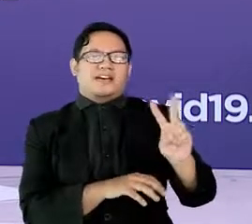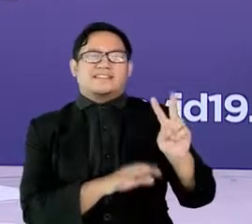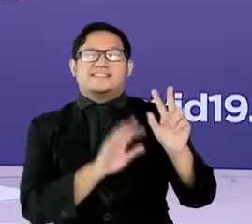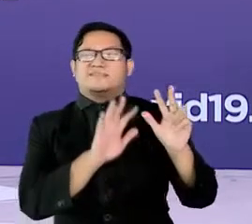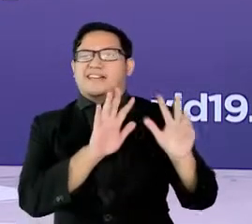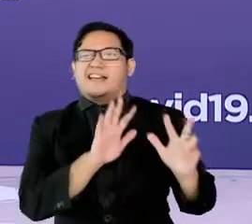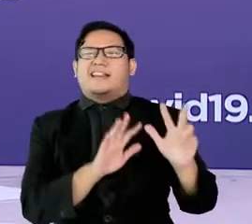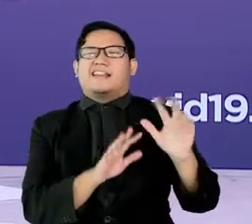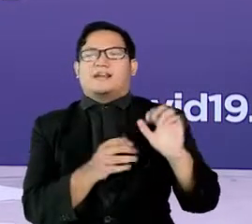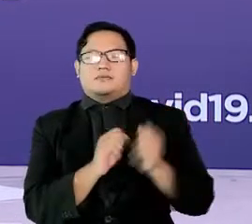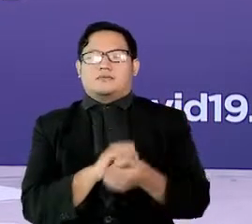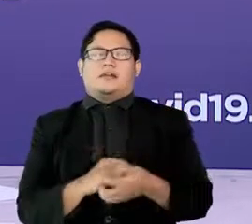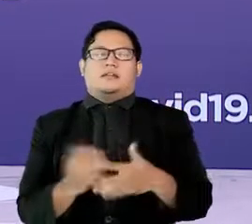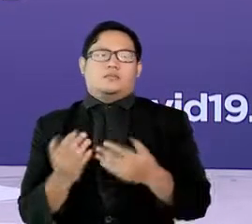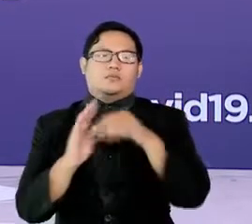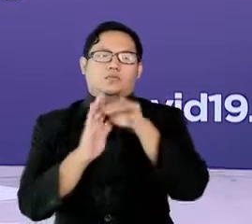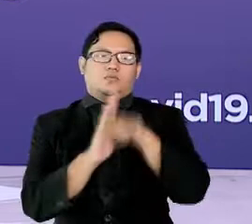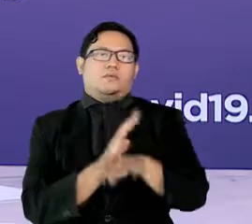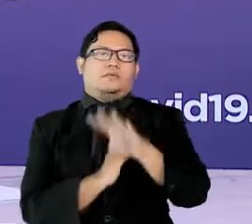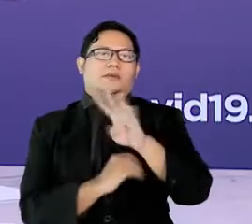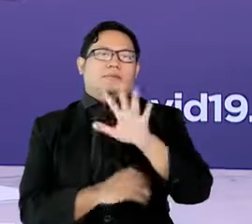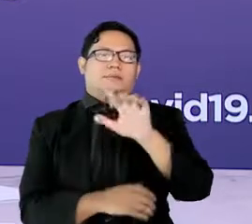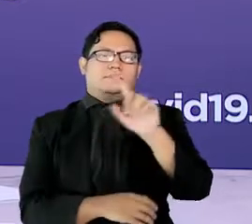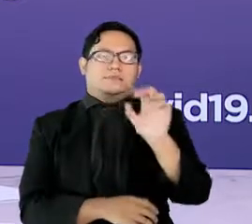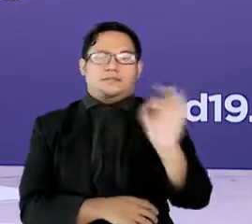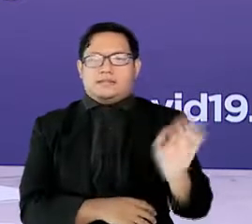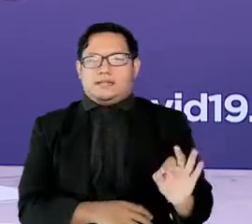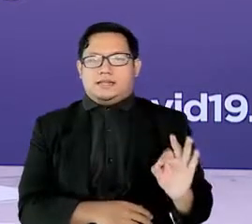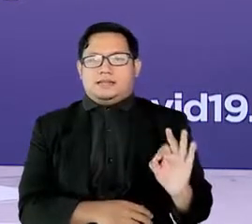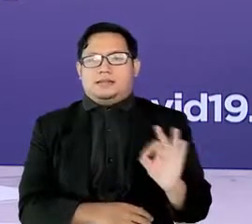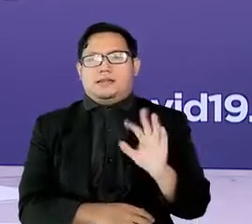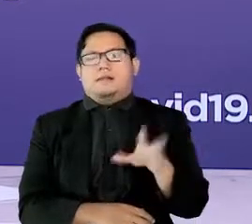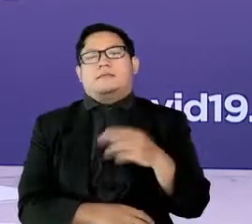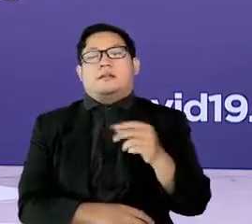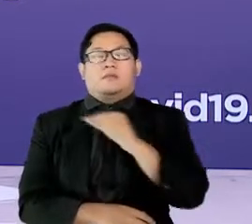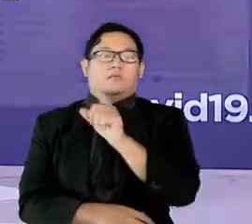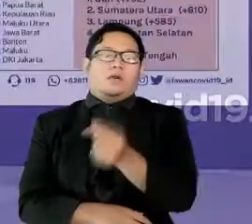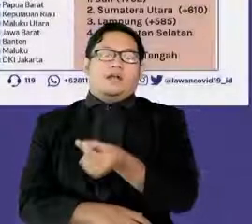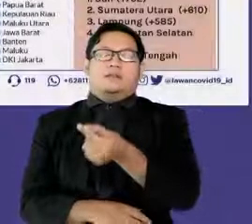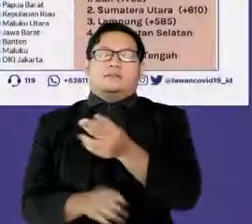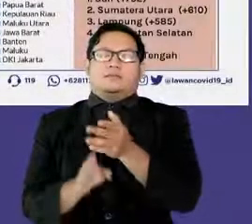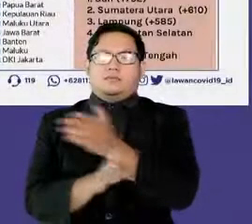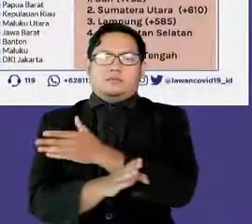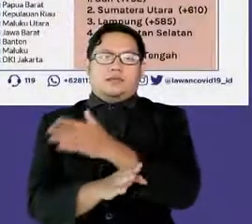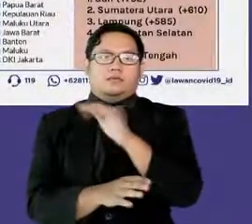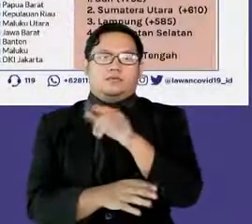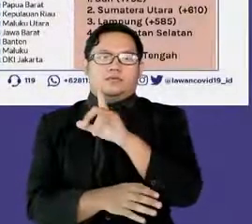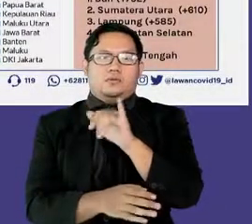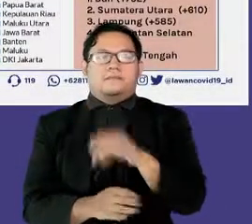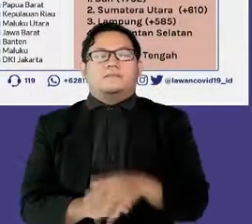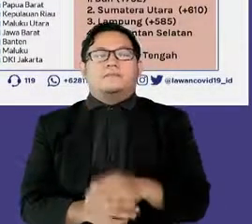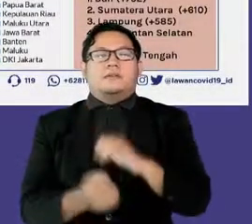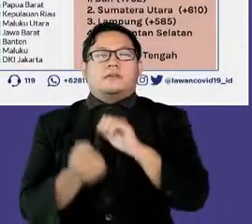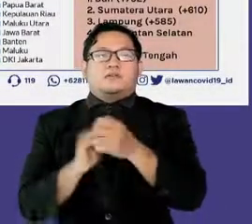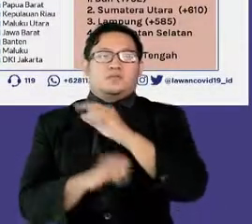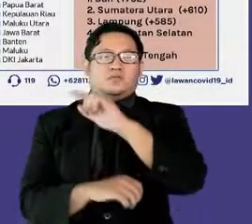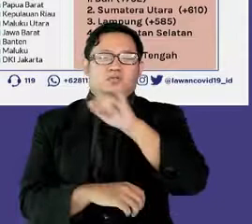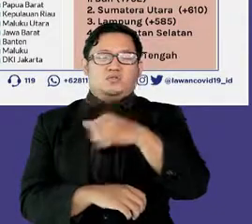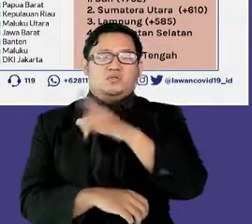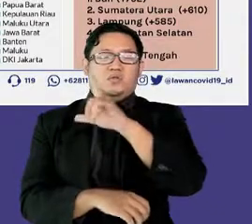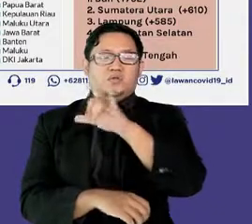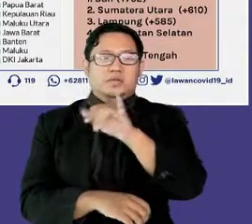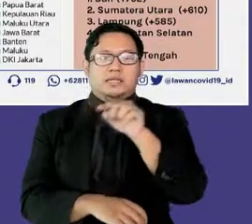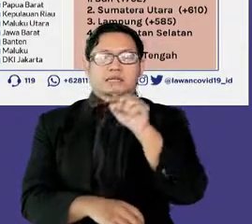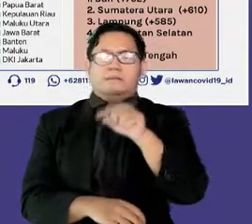45% dari bulan sebelumnya, yaitu Juli. Di mana kasus pada bulan Juli adalah yang tertinggi